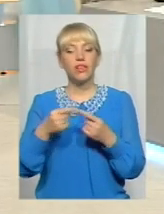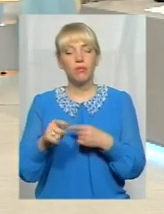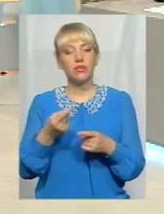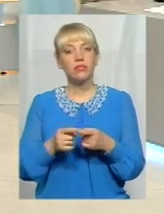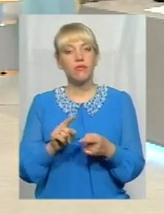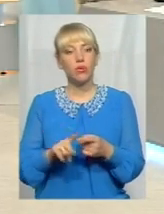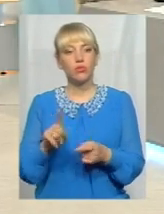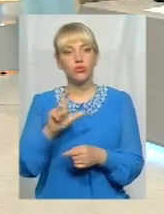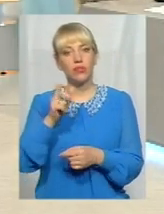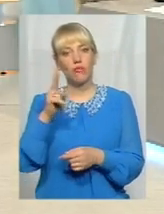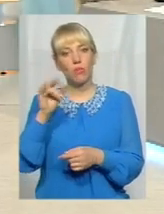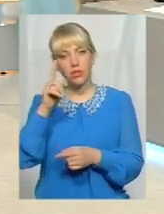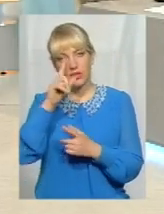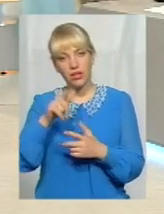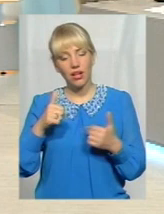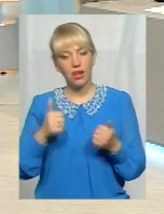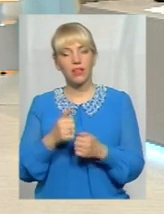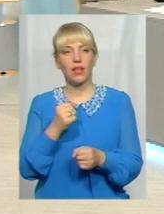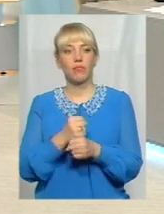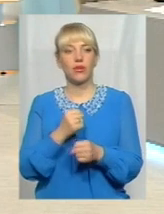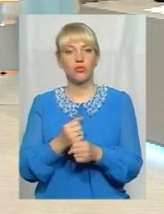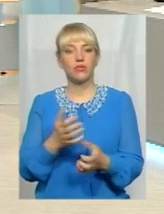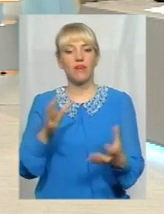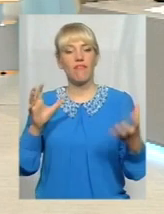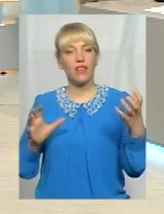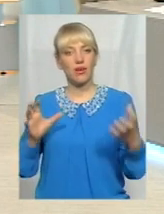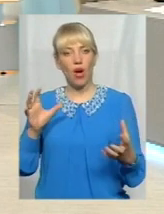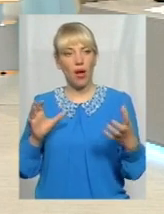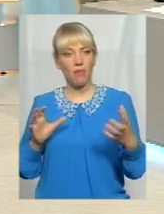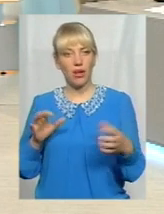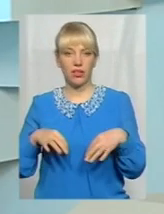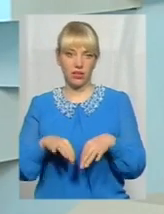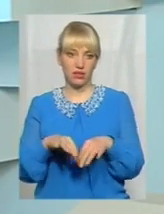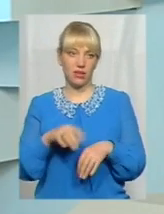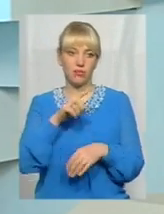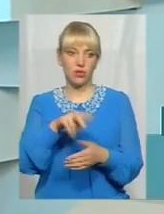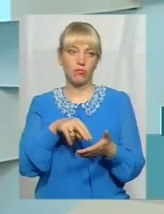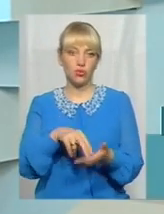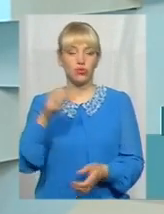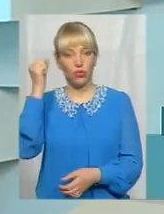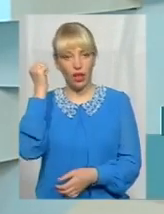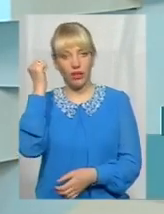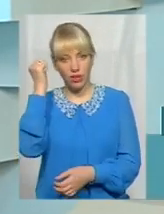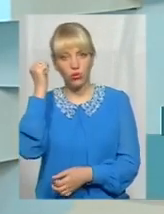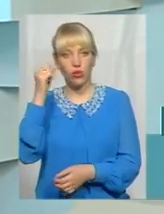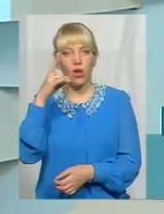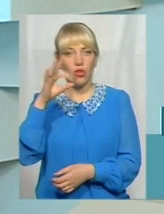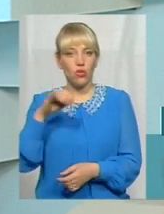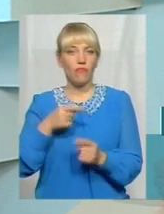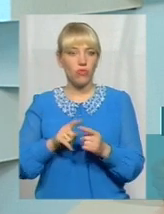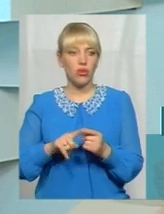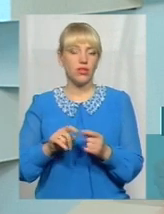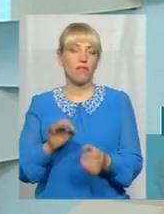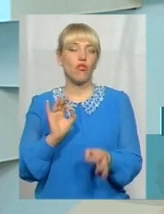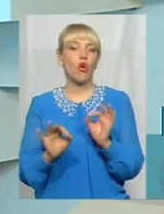в європейських країнах працюють переважно великогабаритні транспорти, там люди стоять, їдять, але вони стоять, їздять в